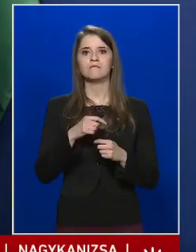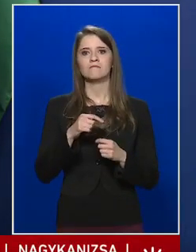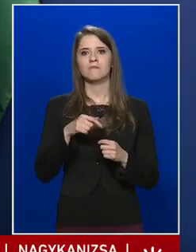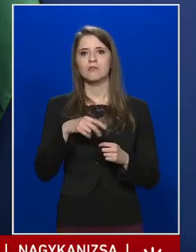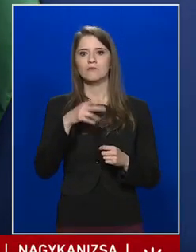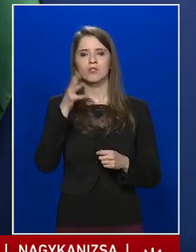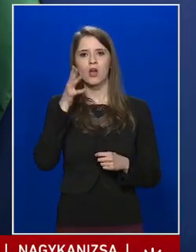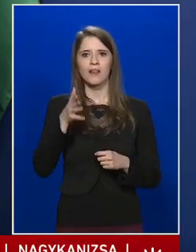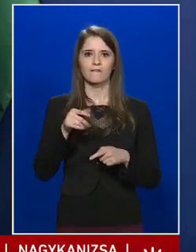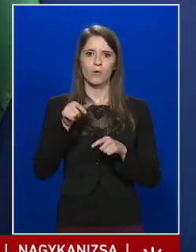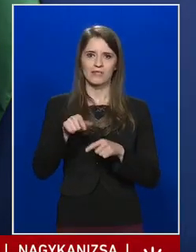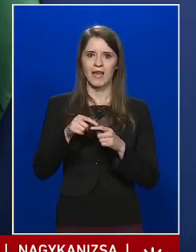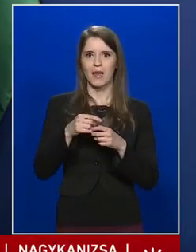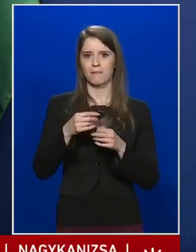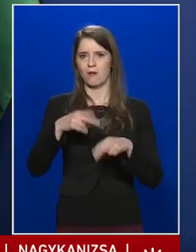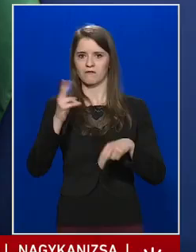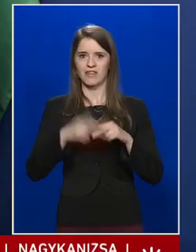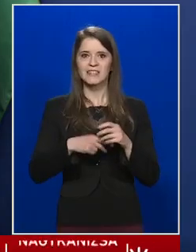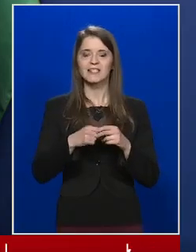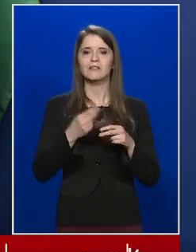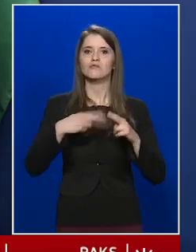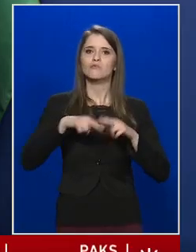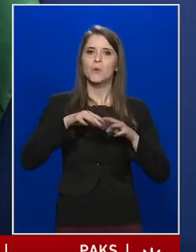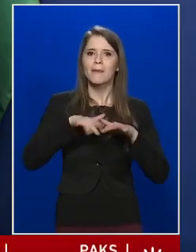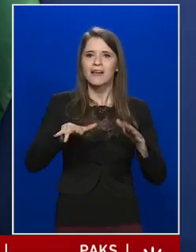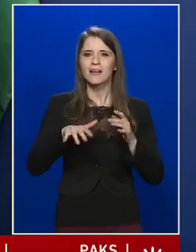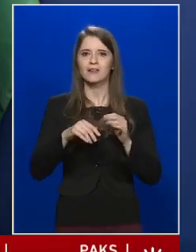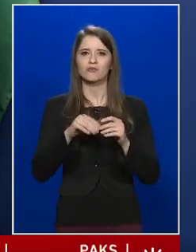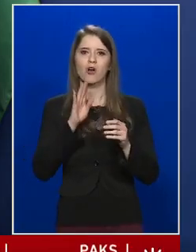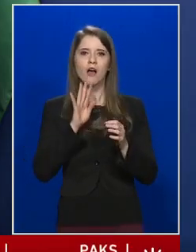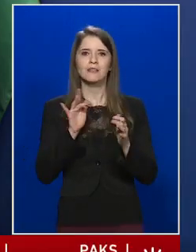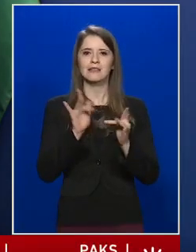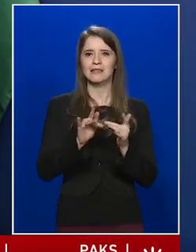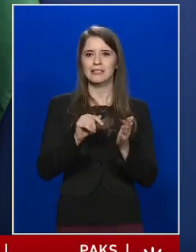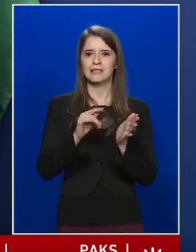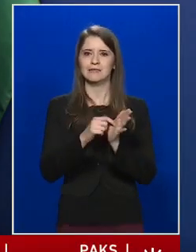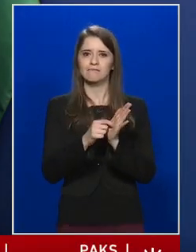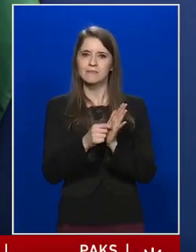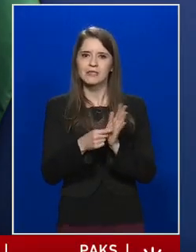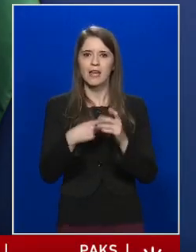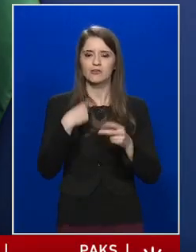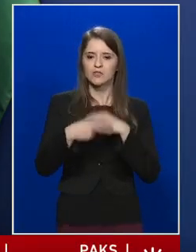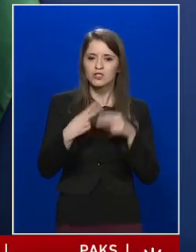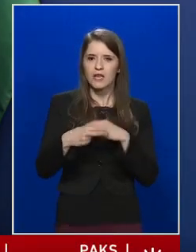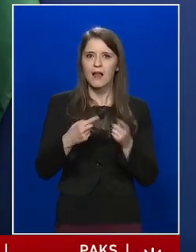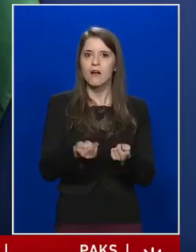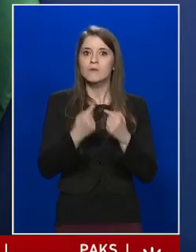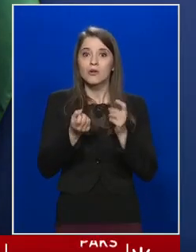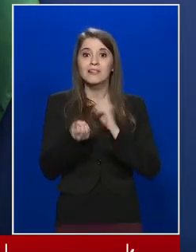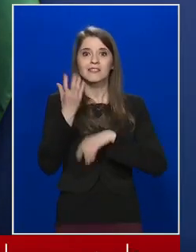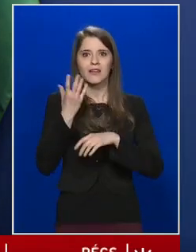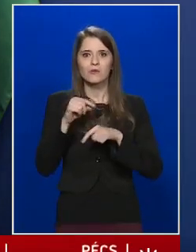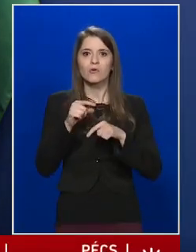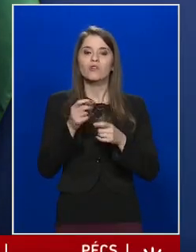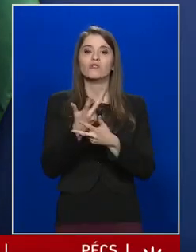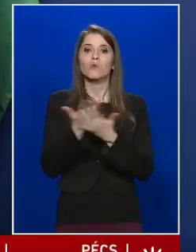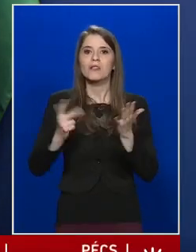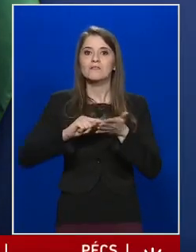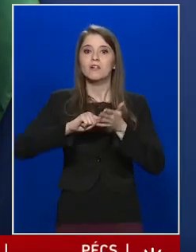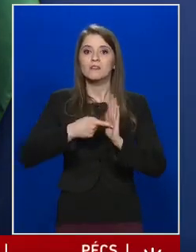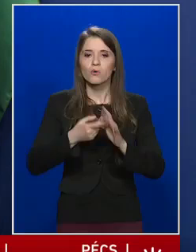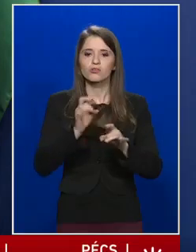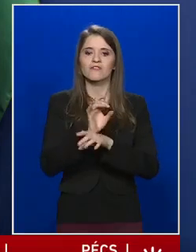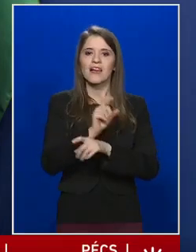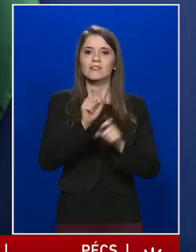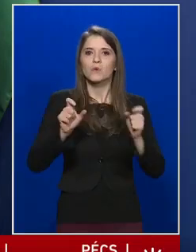végzett tömeges antitestvizsgálat alapján az derült ki, hogy a regisztráltakhoz képest akár 80-szoros is lehet a fertőzöttek száma.